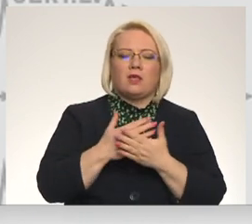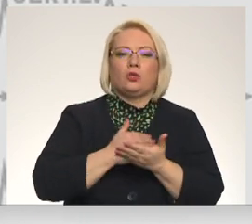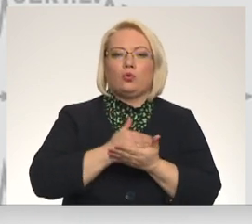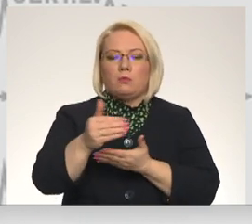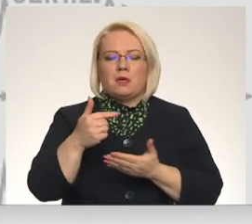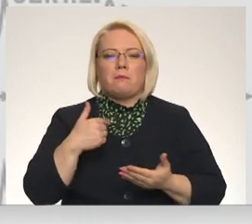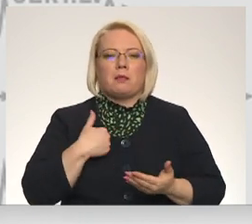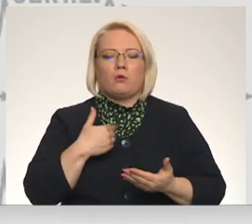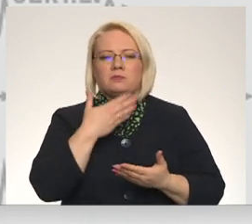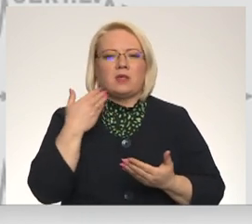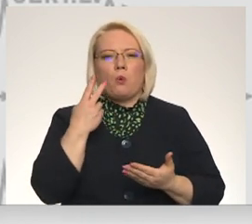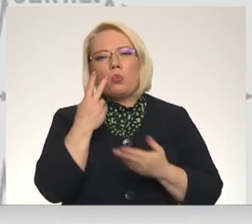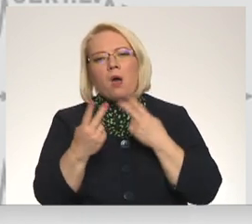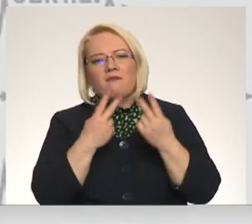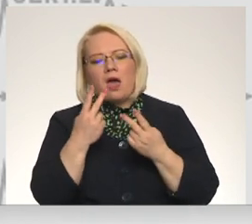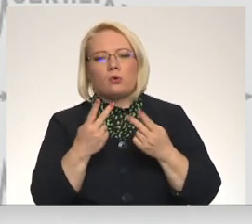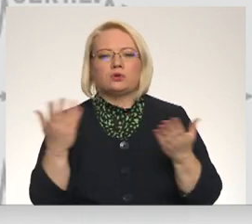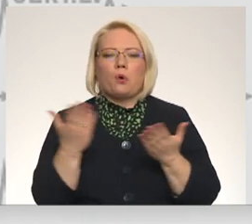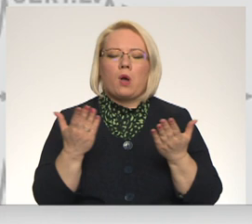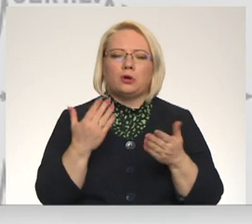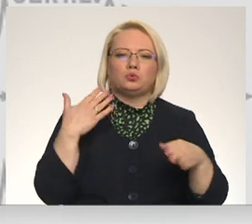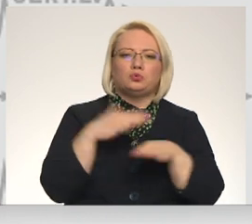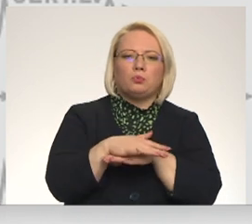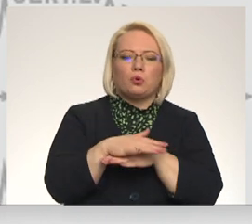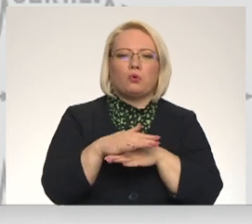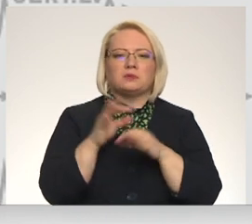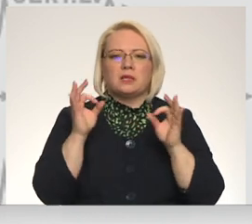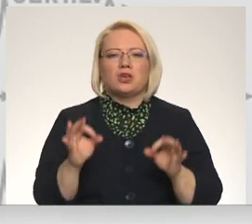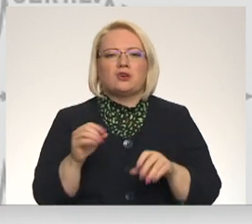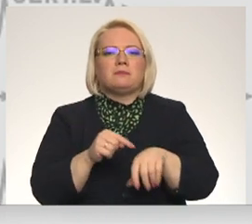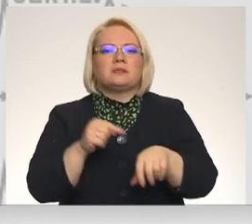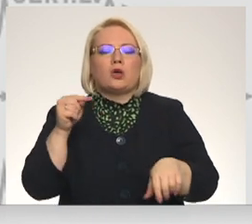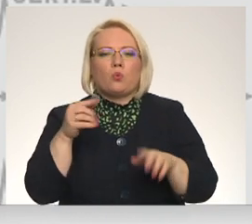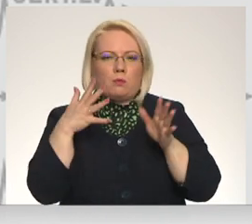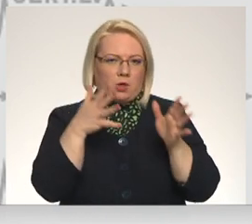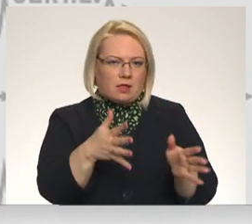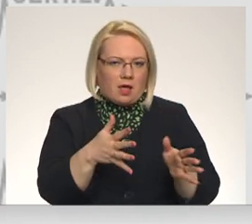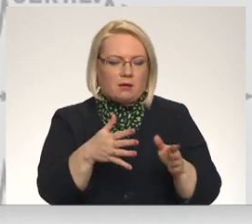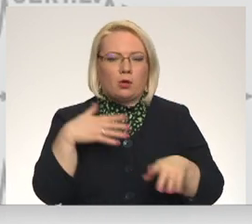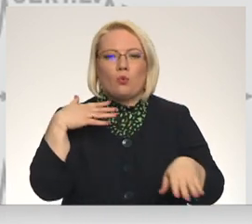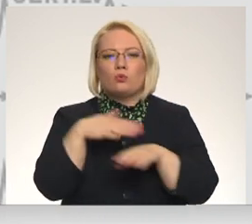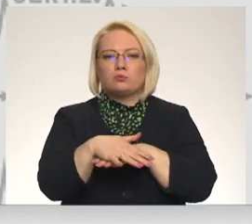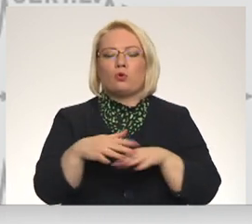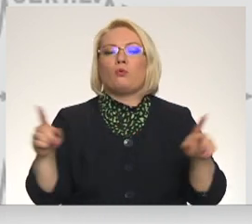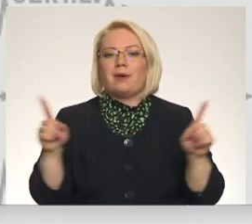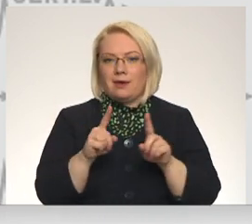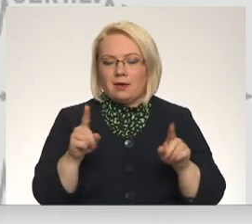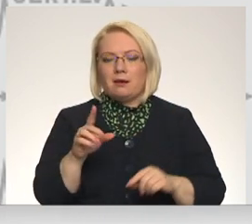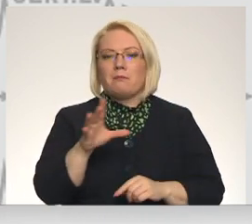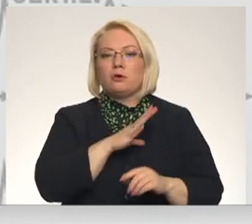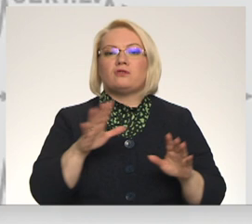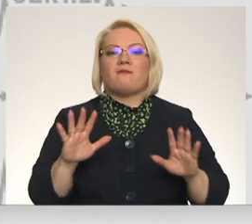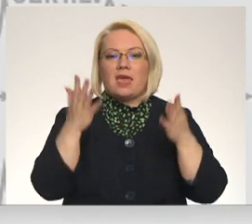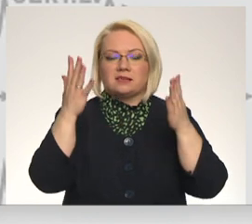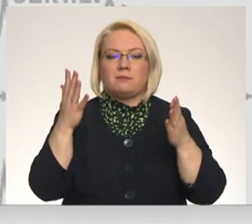novērojuši nevienu būtisku uzbrukumu ar tiešām sajūtamu ietekmi. Uzbrukumi ir, ir bijuši arī seknīgi